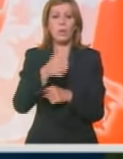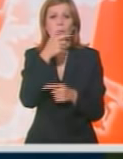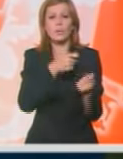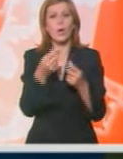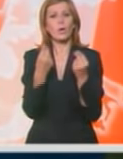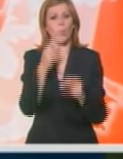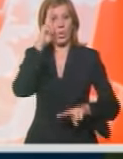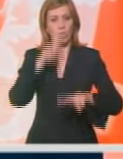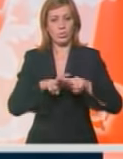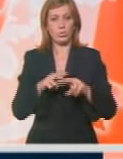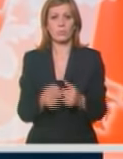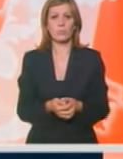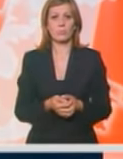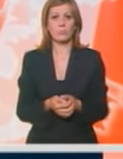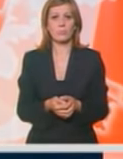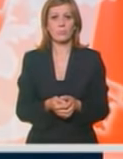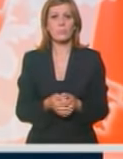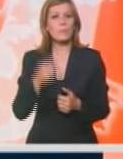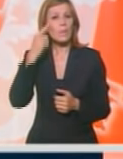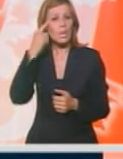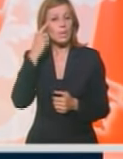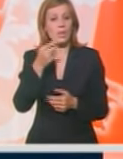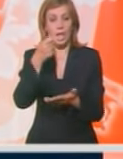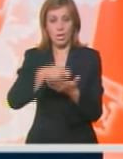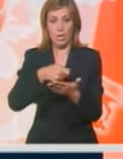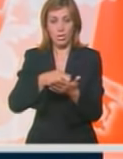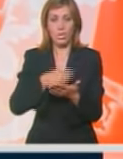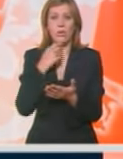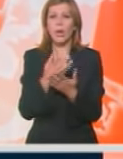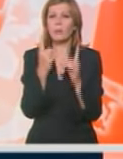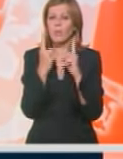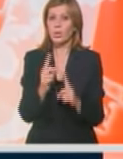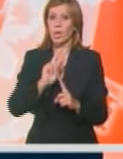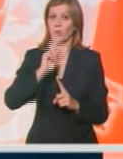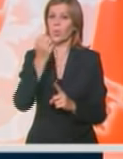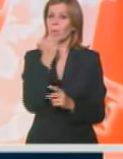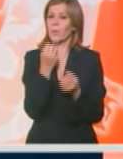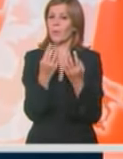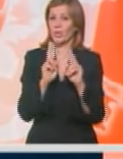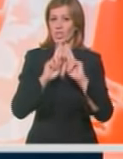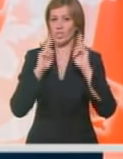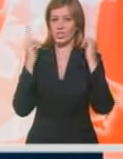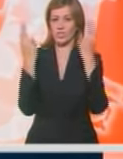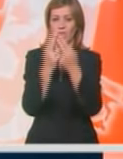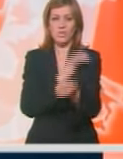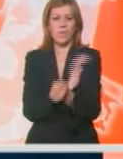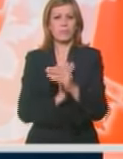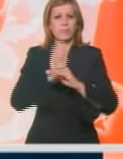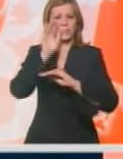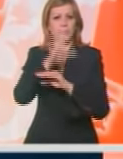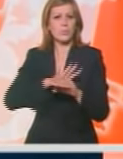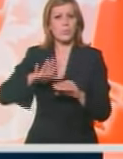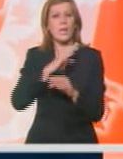pravednu odluku. Kinijska ekonomija postala je druga privredna sila u svetu, premaševši obim